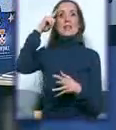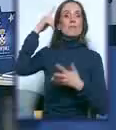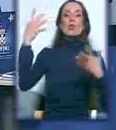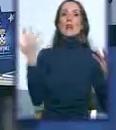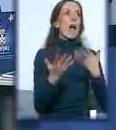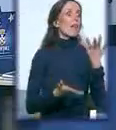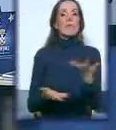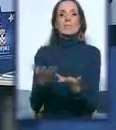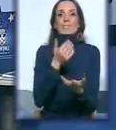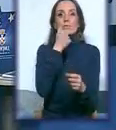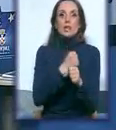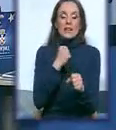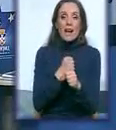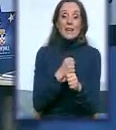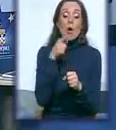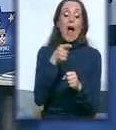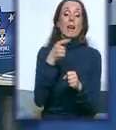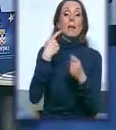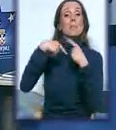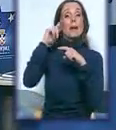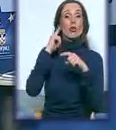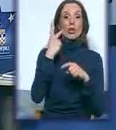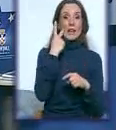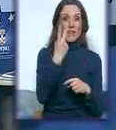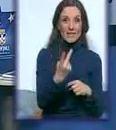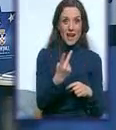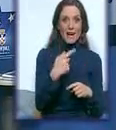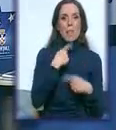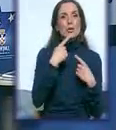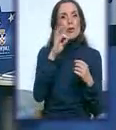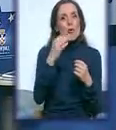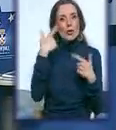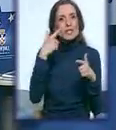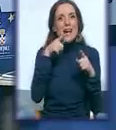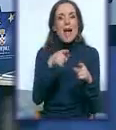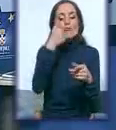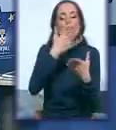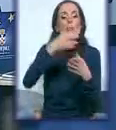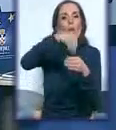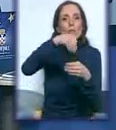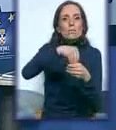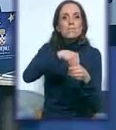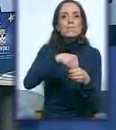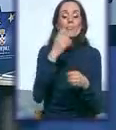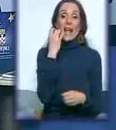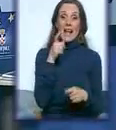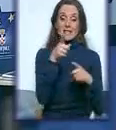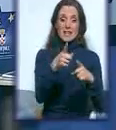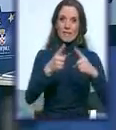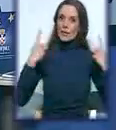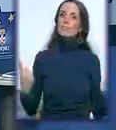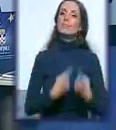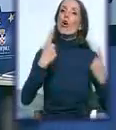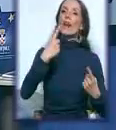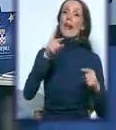šta da radimo. Ali prethodno dva dana govorimo o samom tom sadržaju. Kada ste pokrevali ideju uopšte, šta je bila